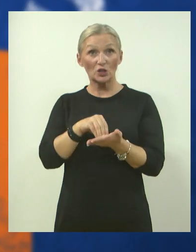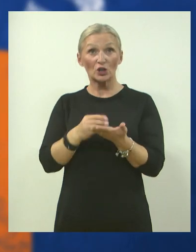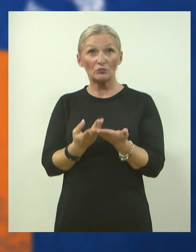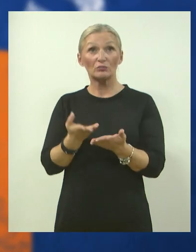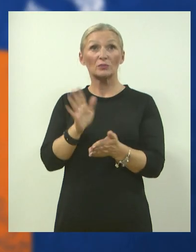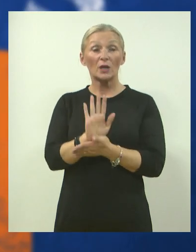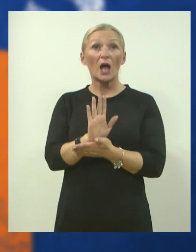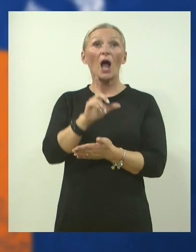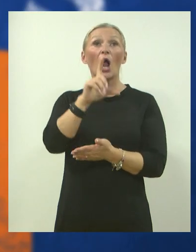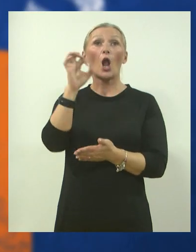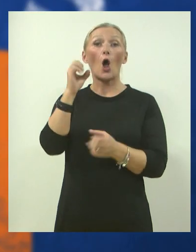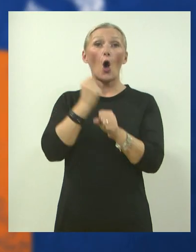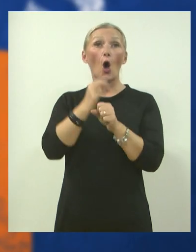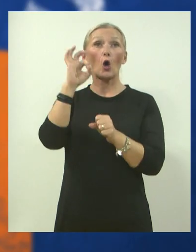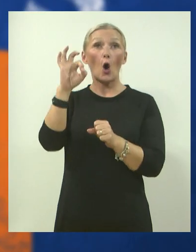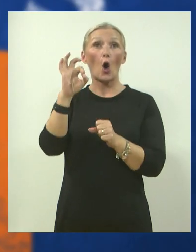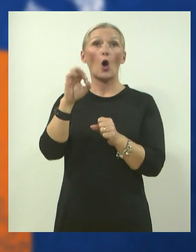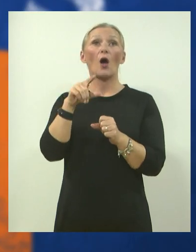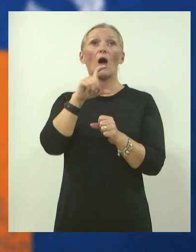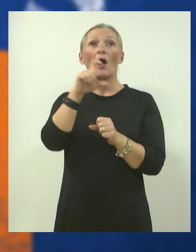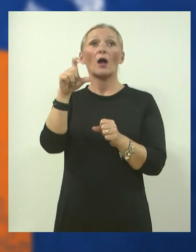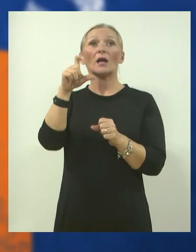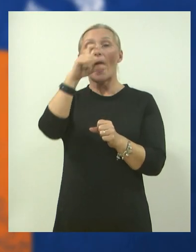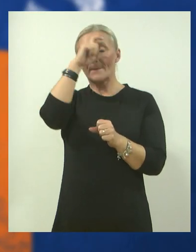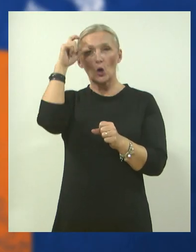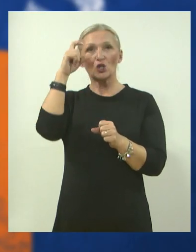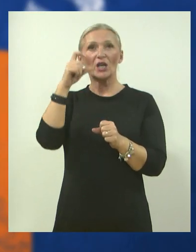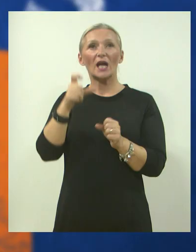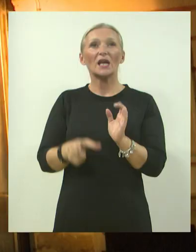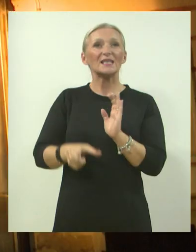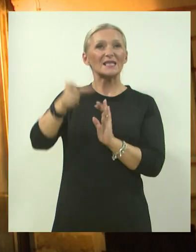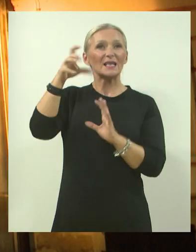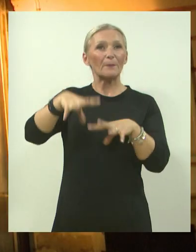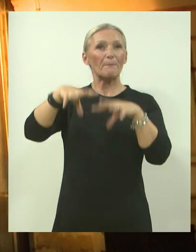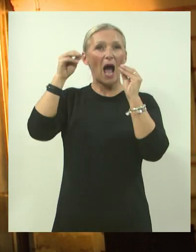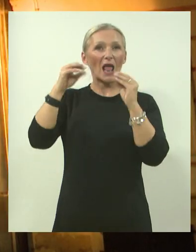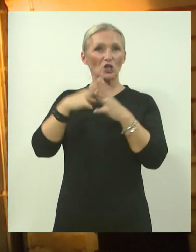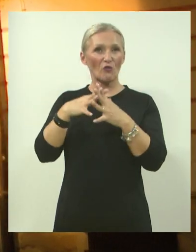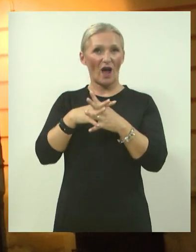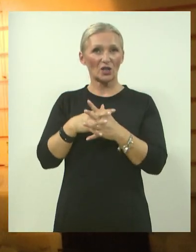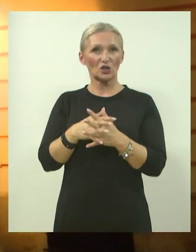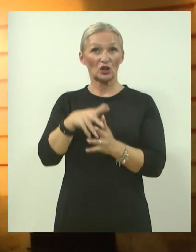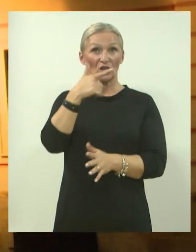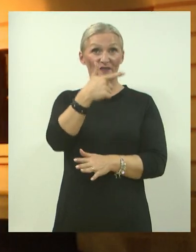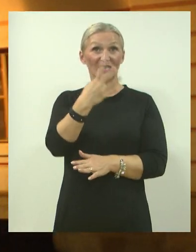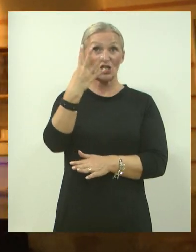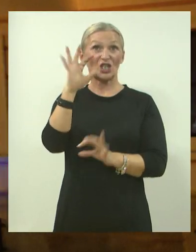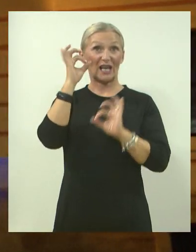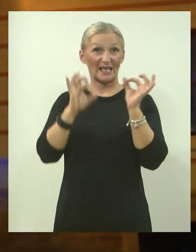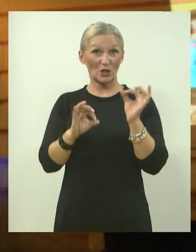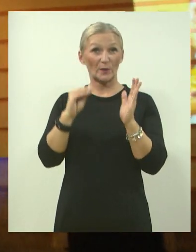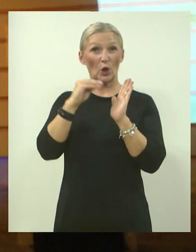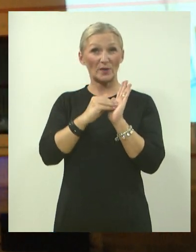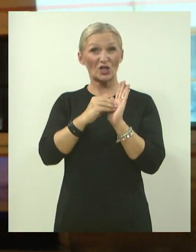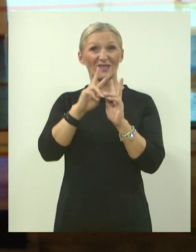loga globalne akcije End Polio Now na pročelje Županijske palače. 24. listopada